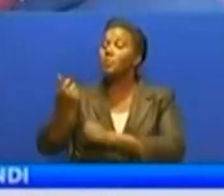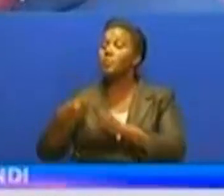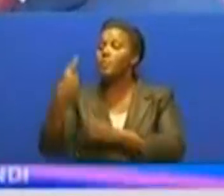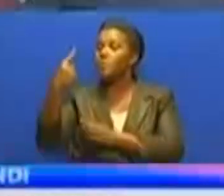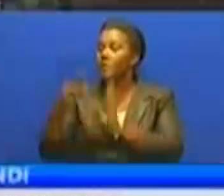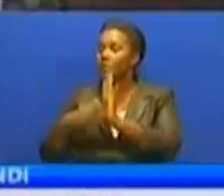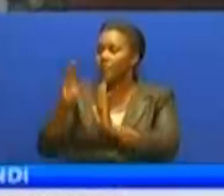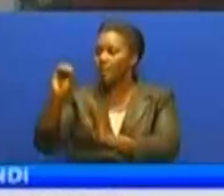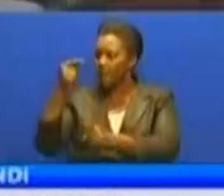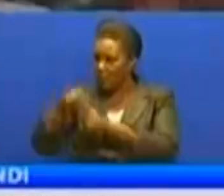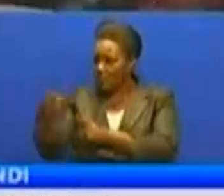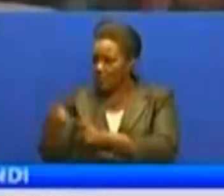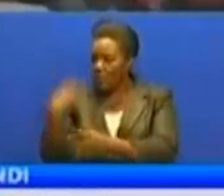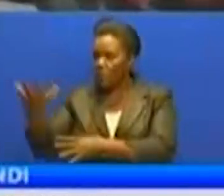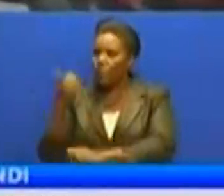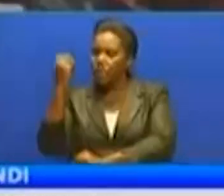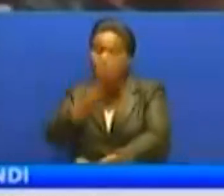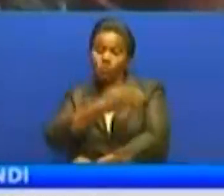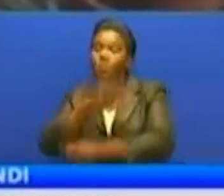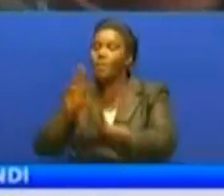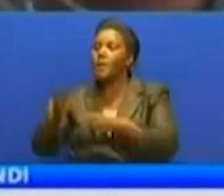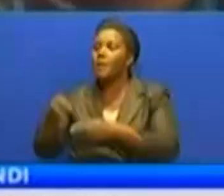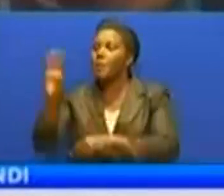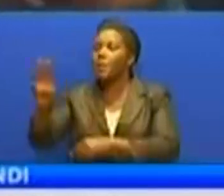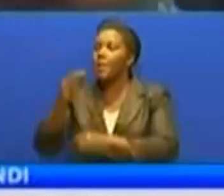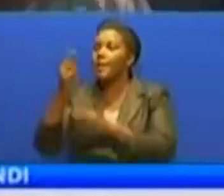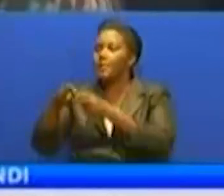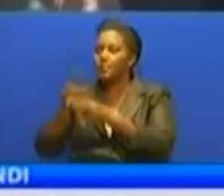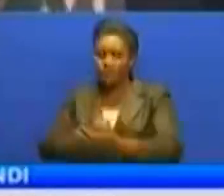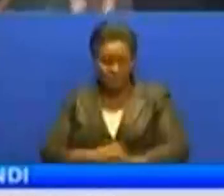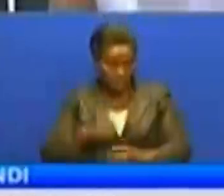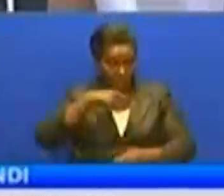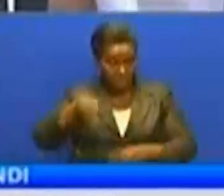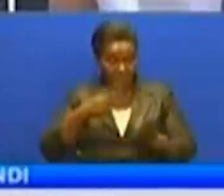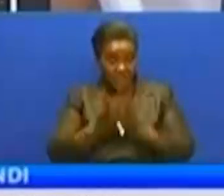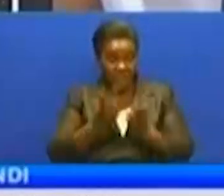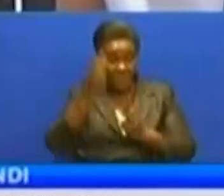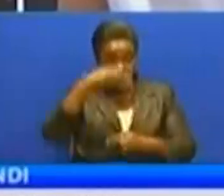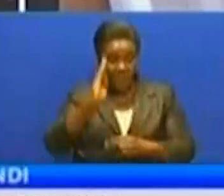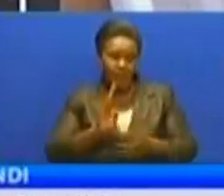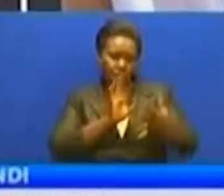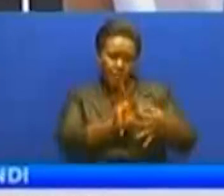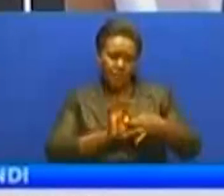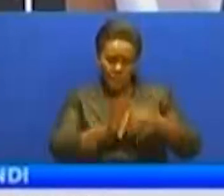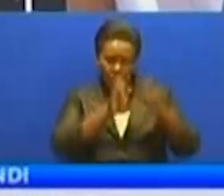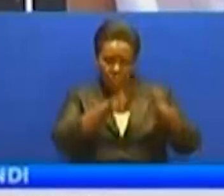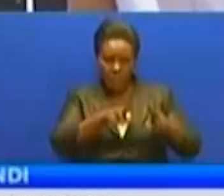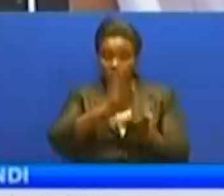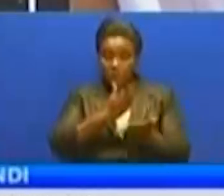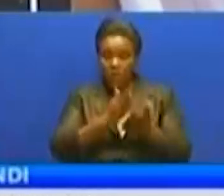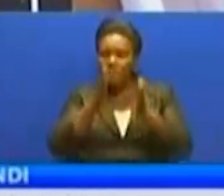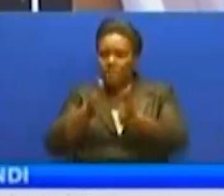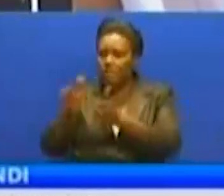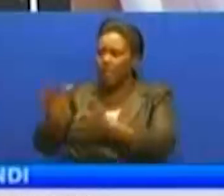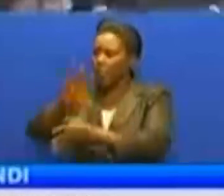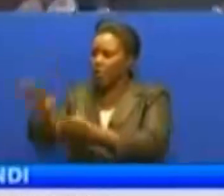huduma za mahakama wilaya ni lindi. Hamesema serikali kwa upandewake itendelea kushirikiana na mahakama kwa kikisha mipango ilo